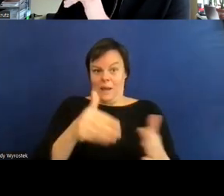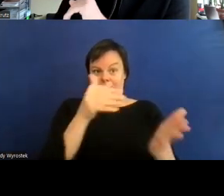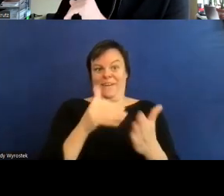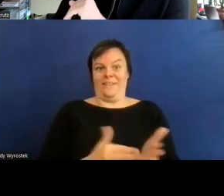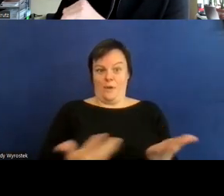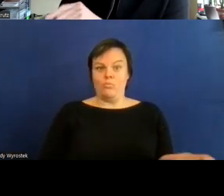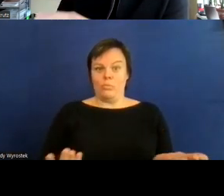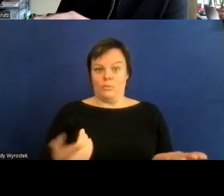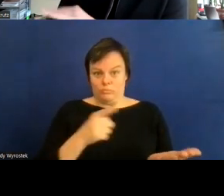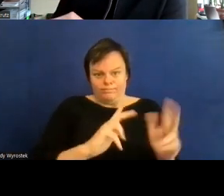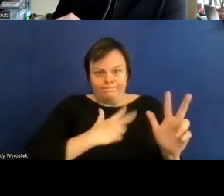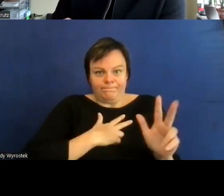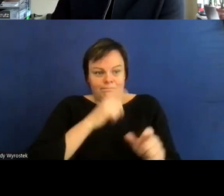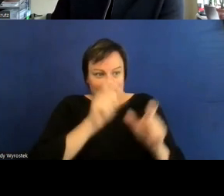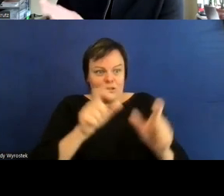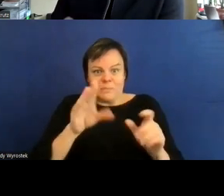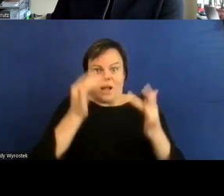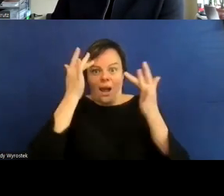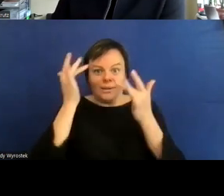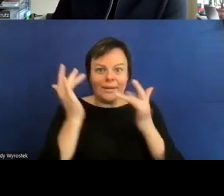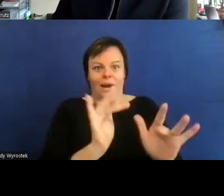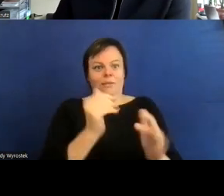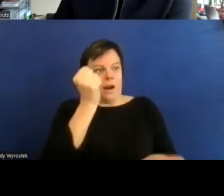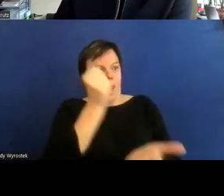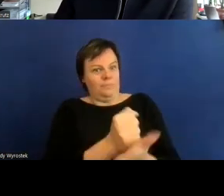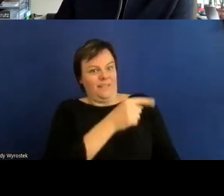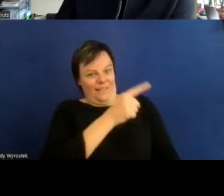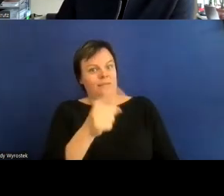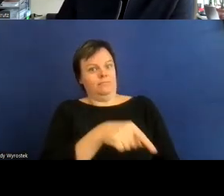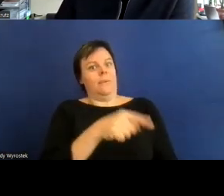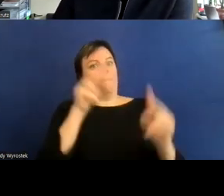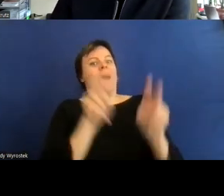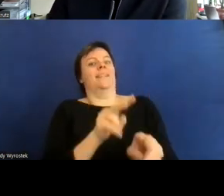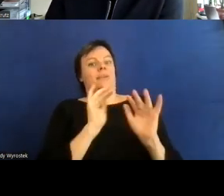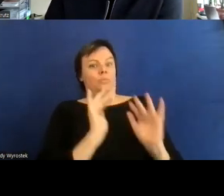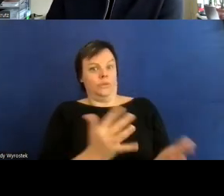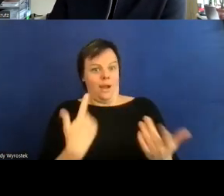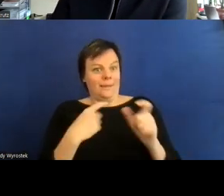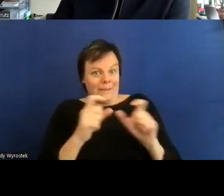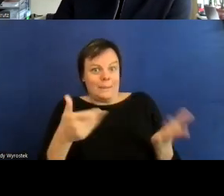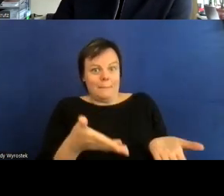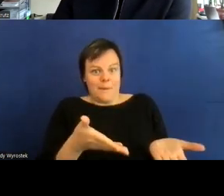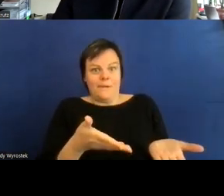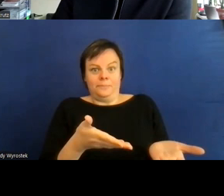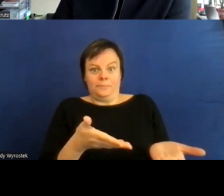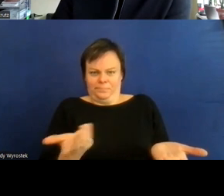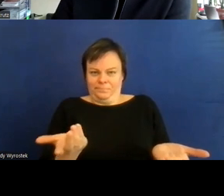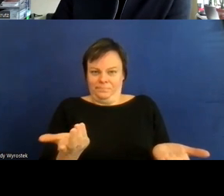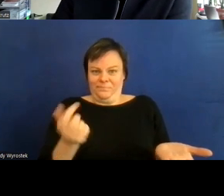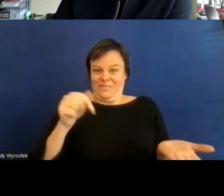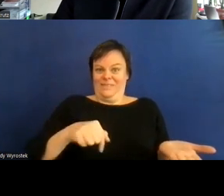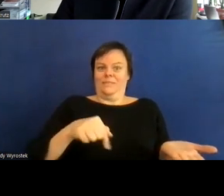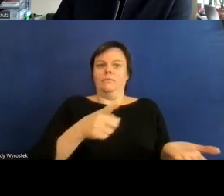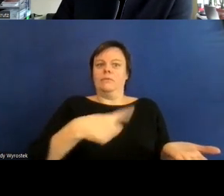amtlich anerkannten beeinträchtigungen sprechen dann landen wir sogar bei einer statistik von 12